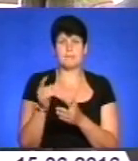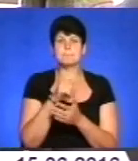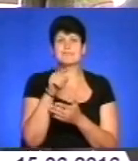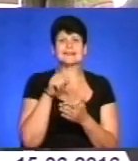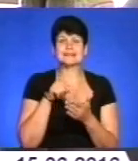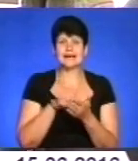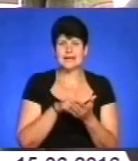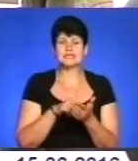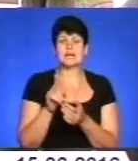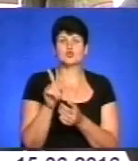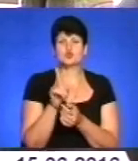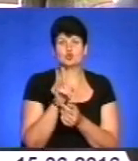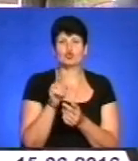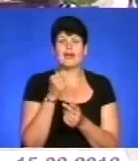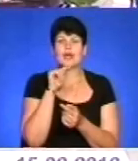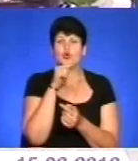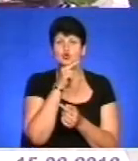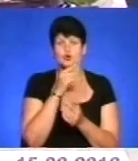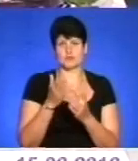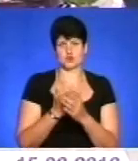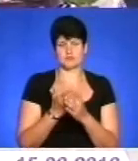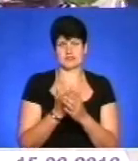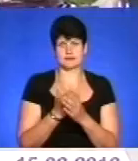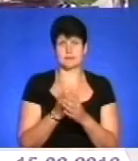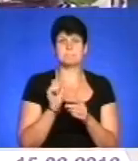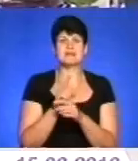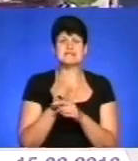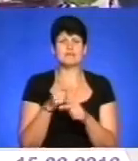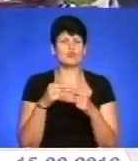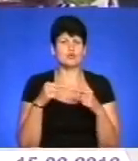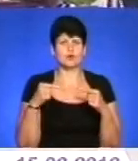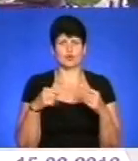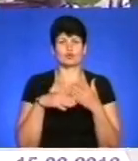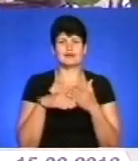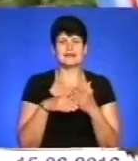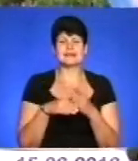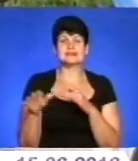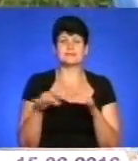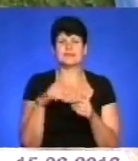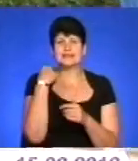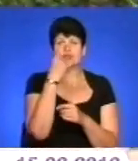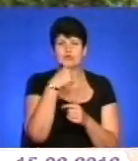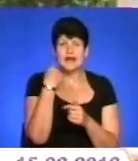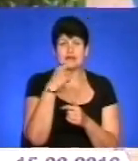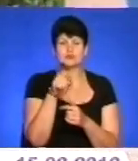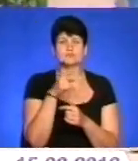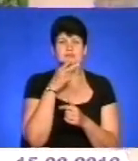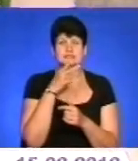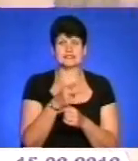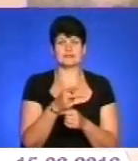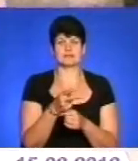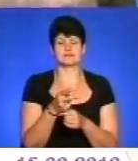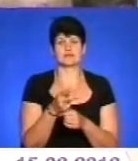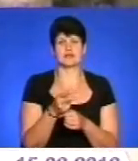щодо економії і субсидій. Призначення будь-якої допомоги – це річ індивідуальна, адже тут зважають як мінімум на